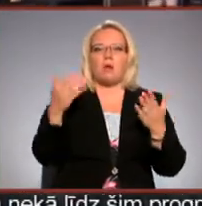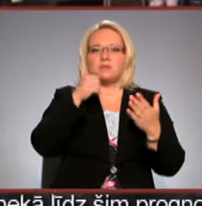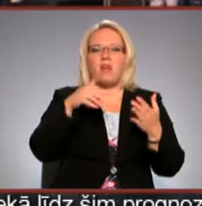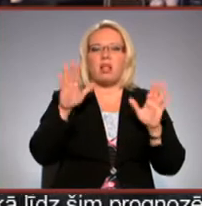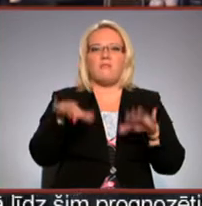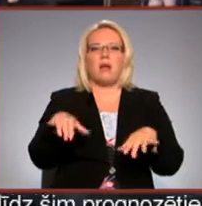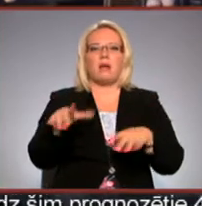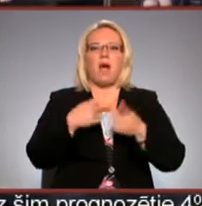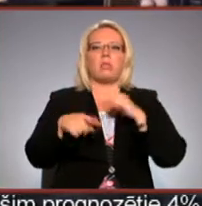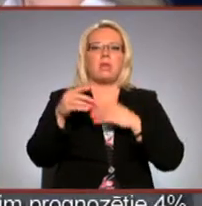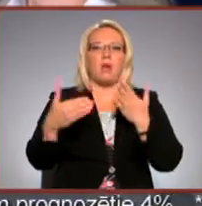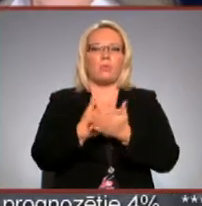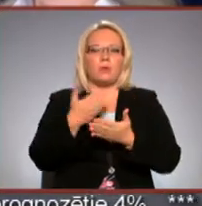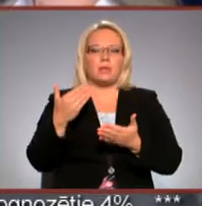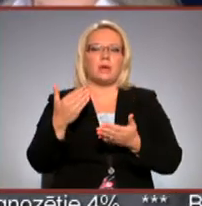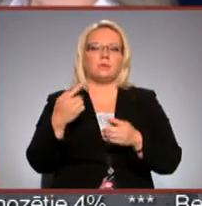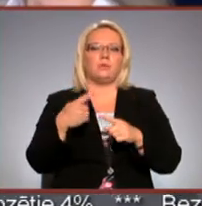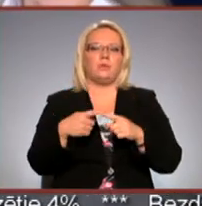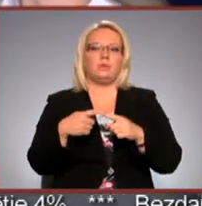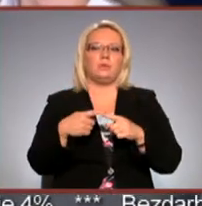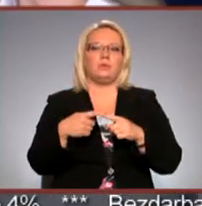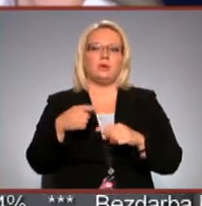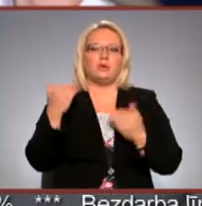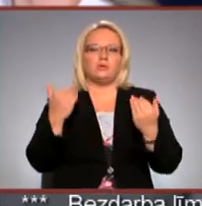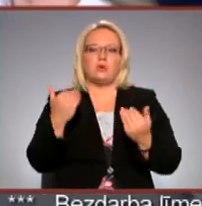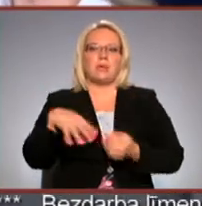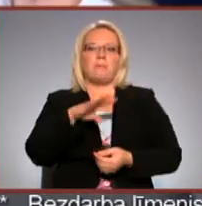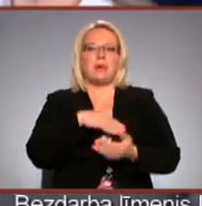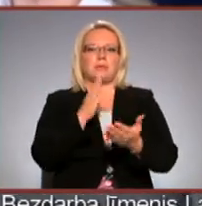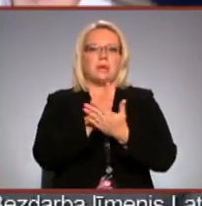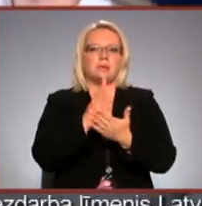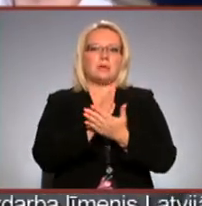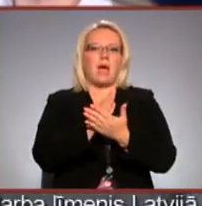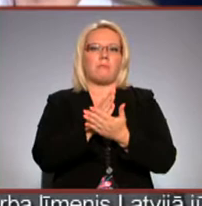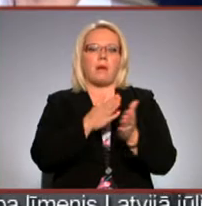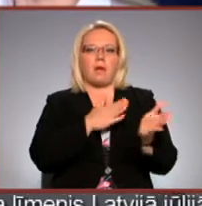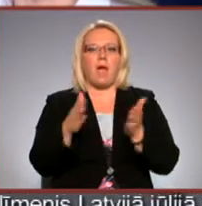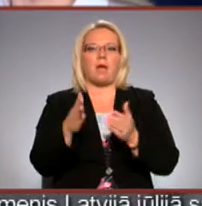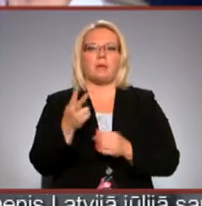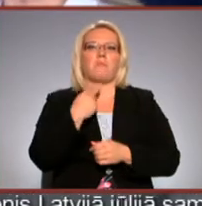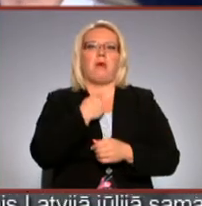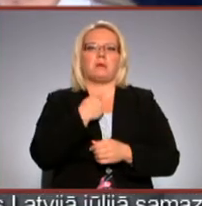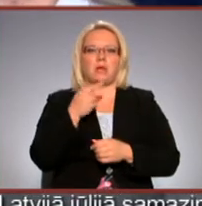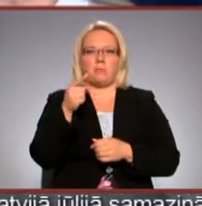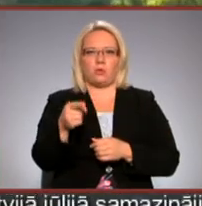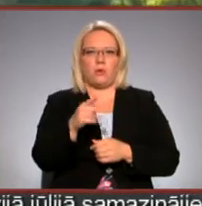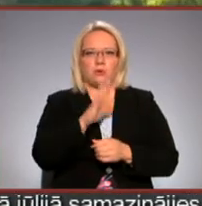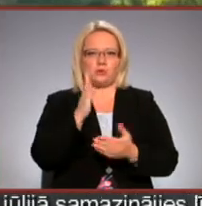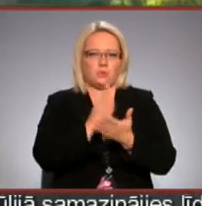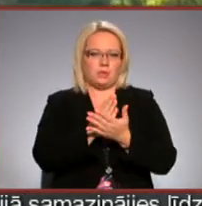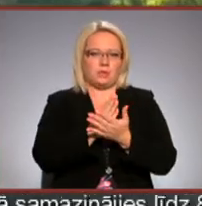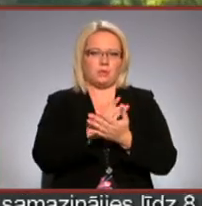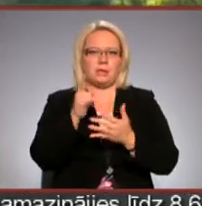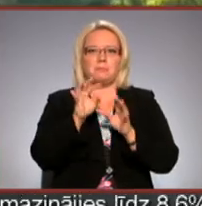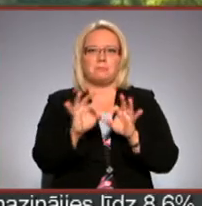atjaunoties. Un šodien mēs esam kārtīgi pārsteigti par to, kas ir noticis. Taču